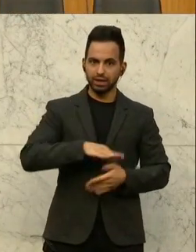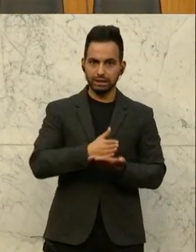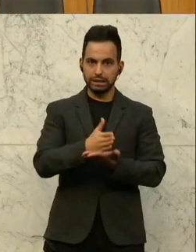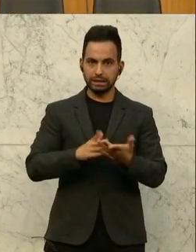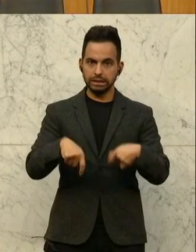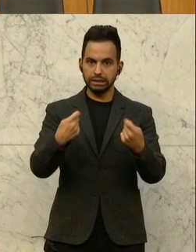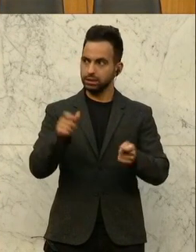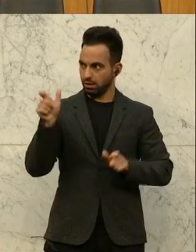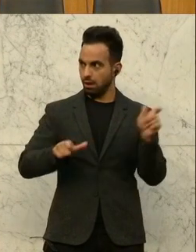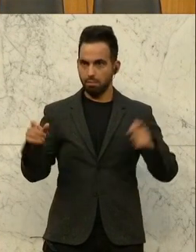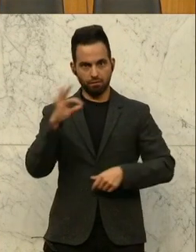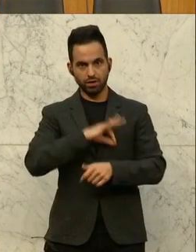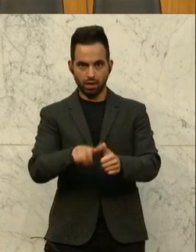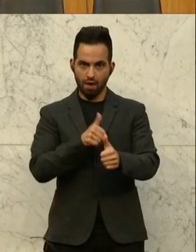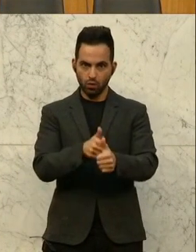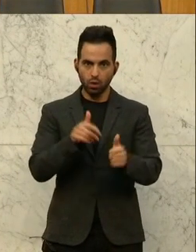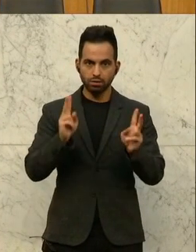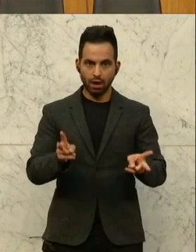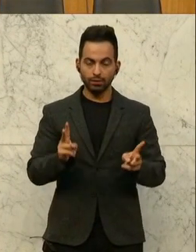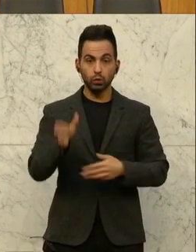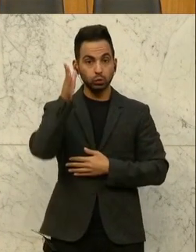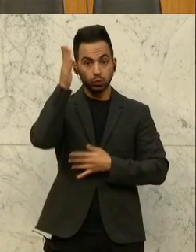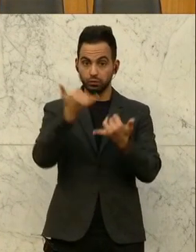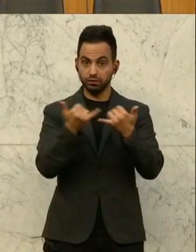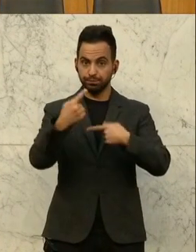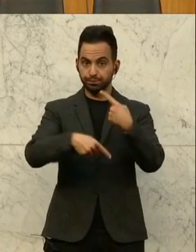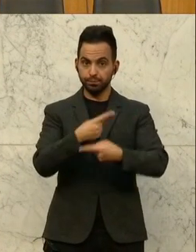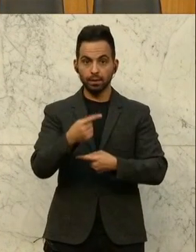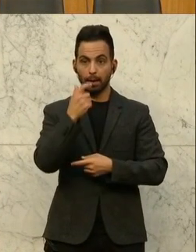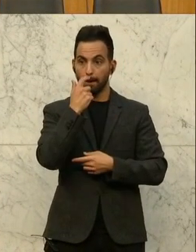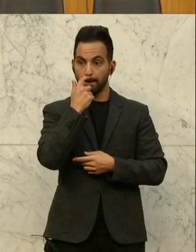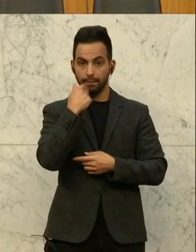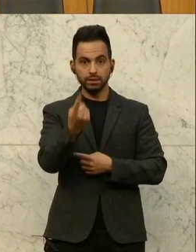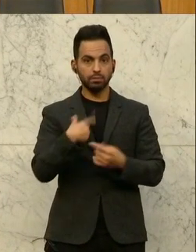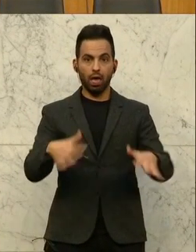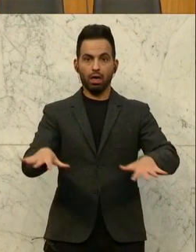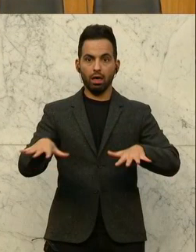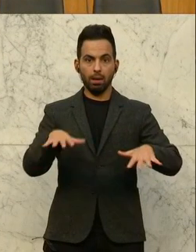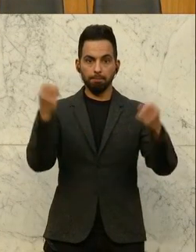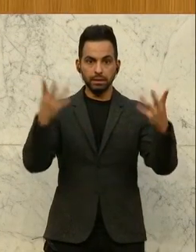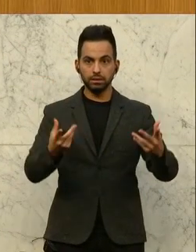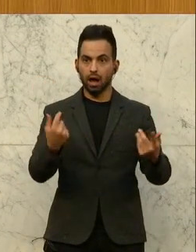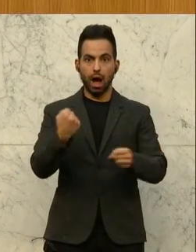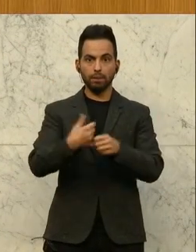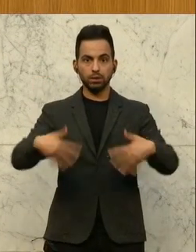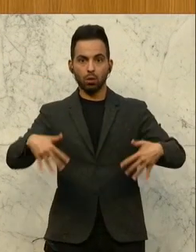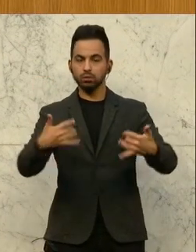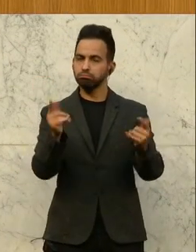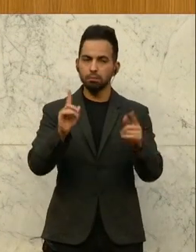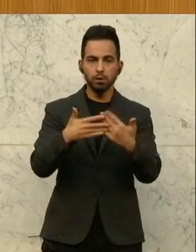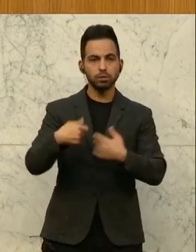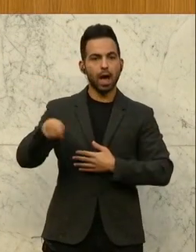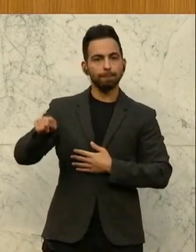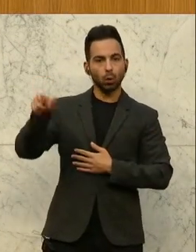Dienstgeberinnen und Dienstgeber erfüllen. Künftig ist es nämlich so, dass ihr nicht mehr in der Luft hängen werdet. Wenn es künftig eine